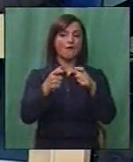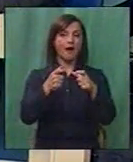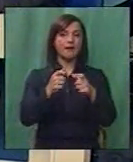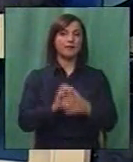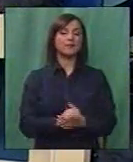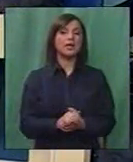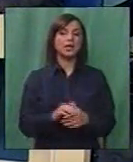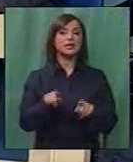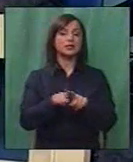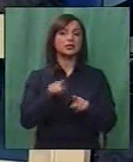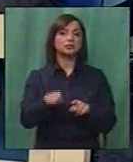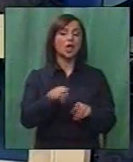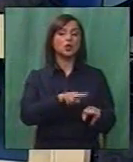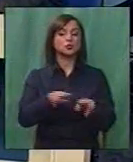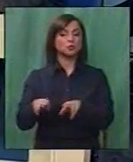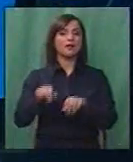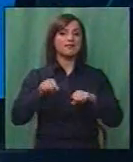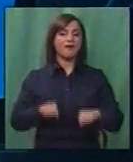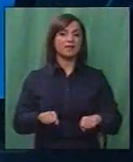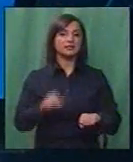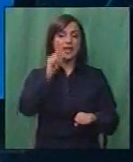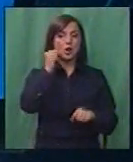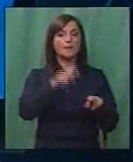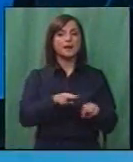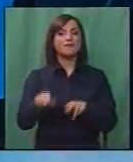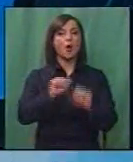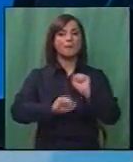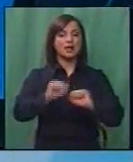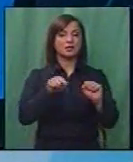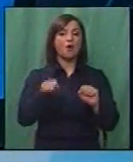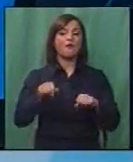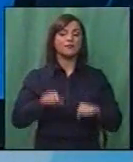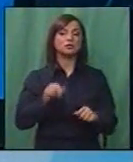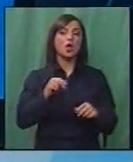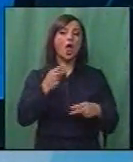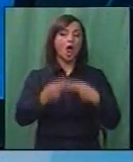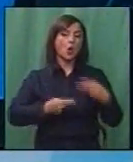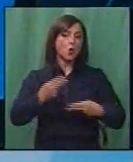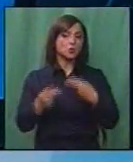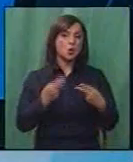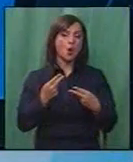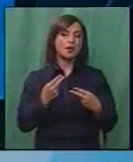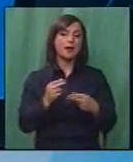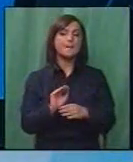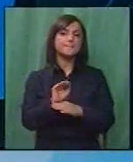и за судската власт. Народниот правобранител таа власт ја контролира преку